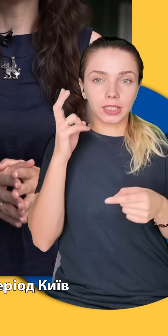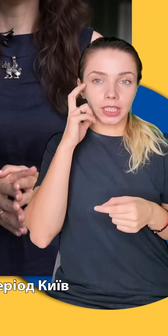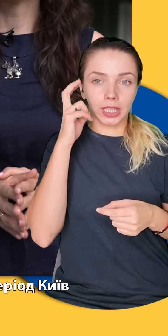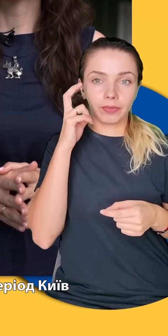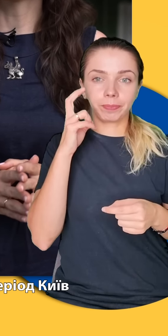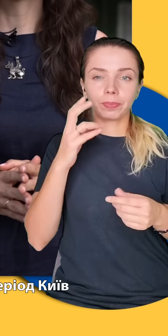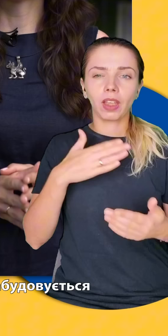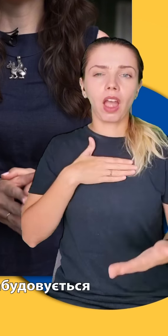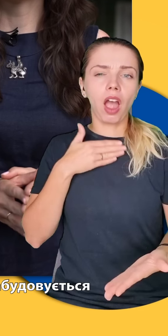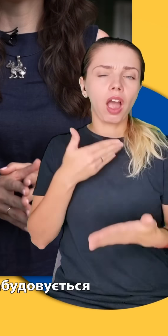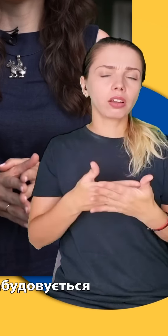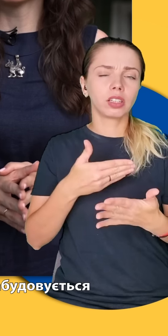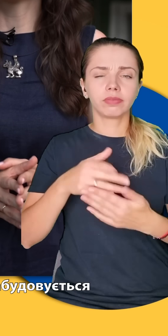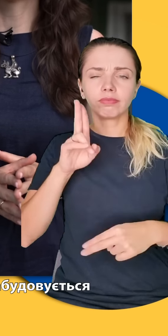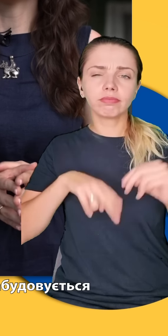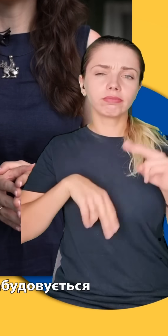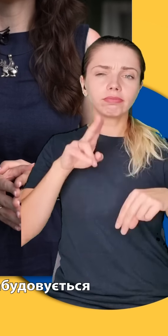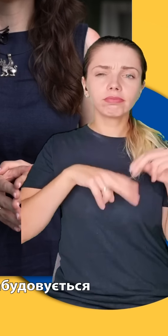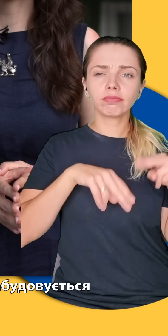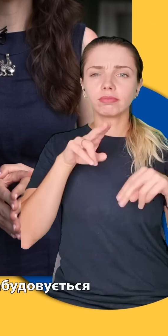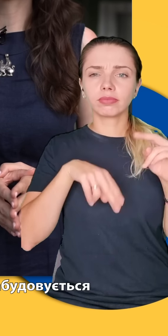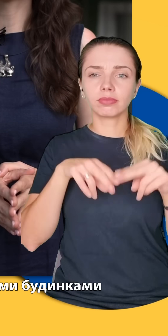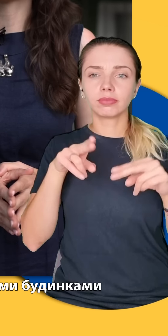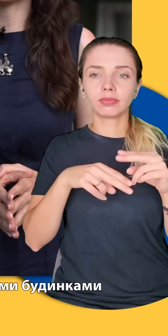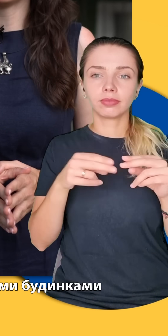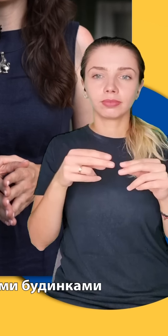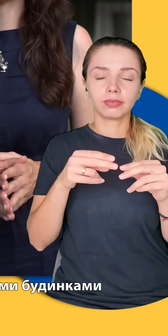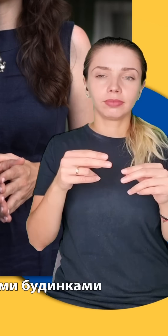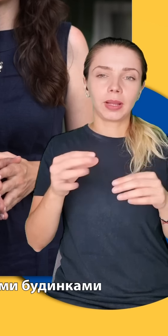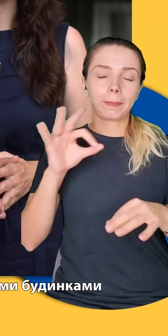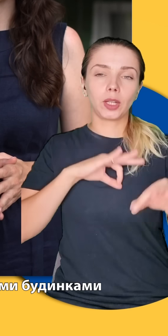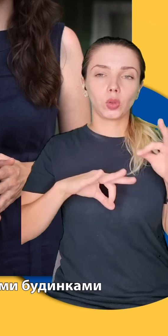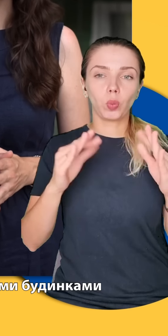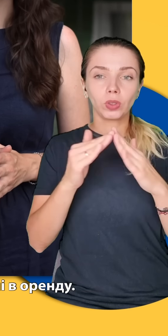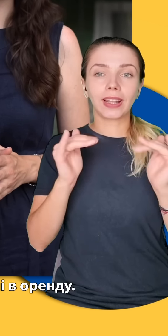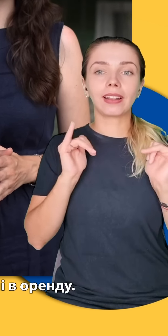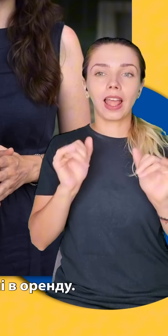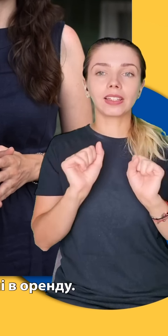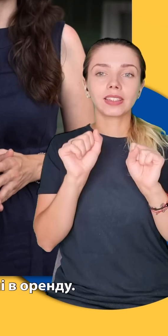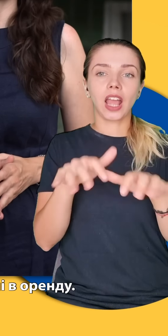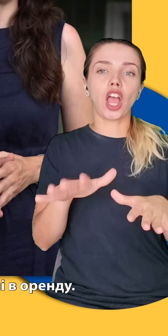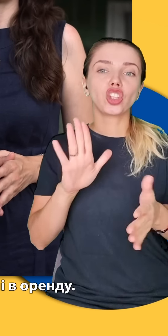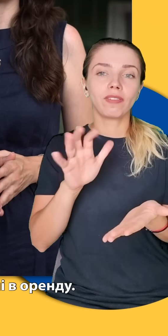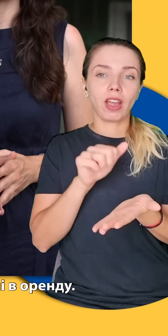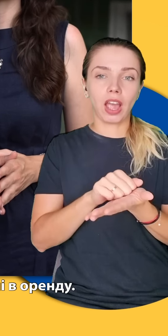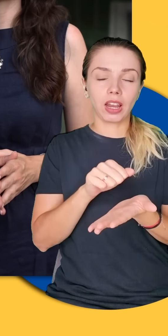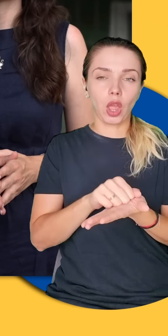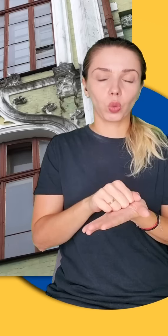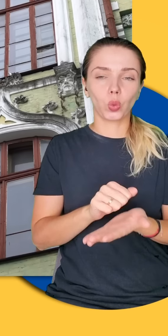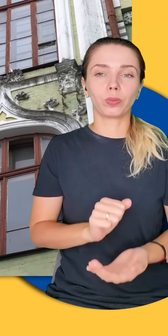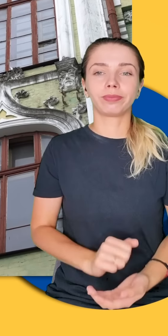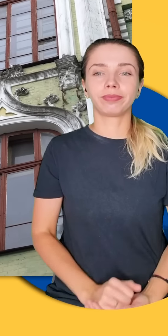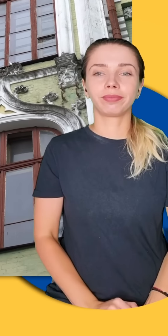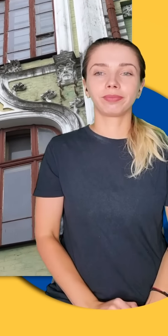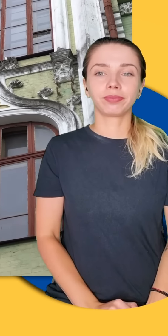період Київ активно забудовується прибутковими будинками для здачі в оренду.